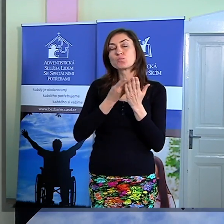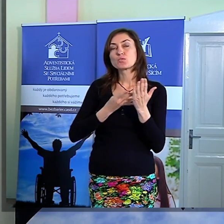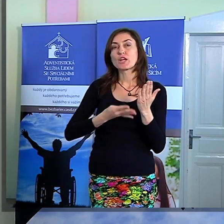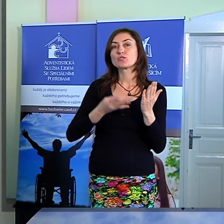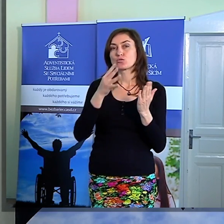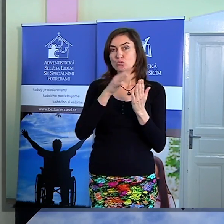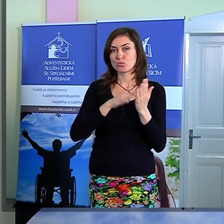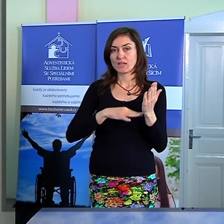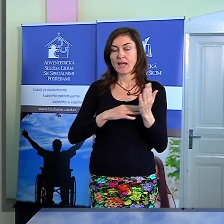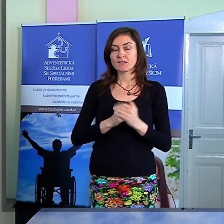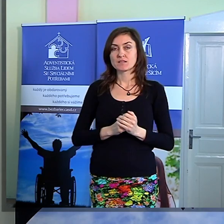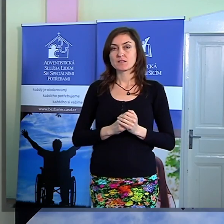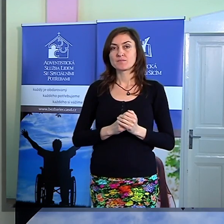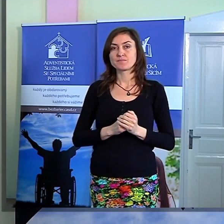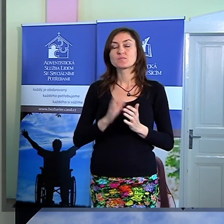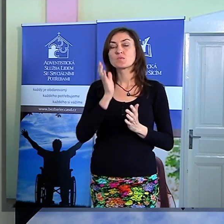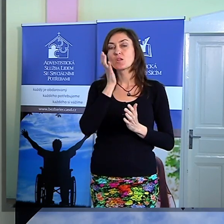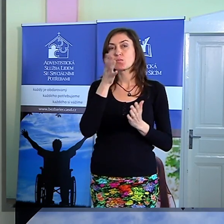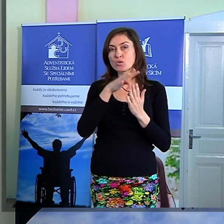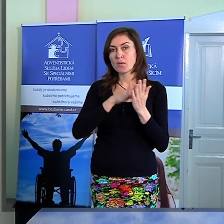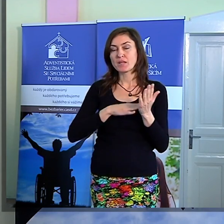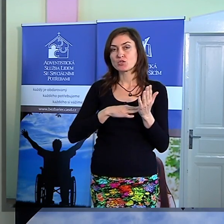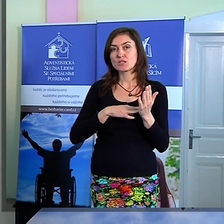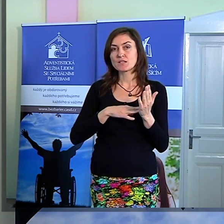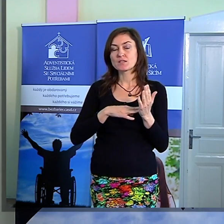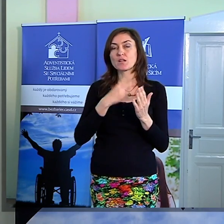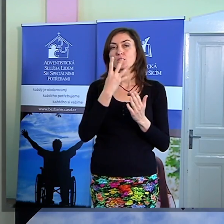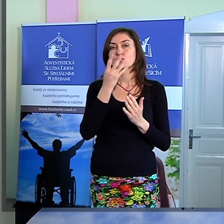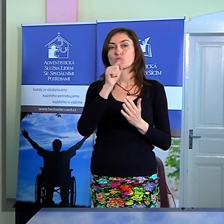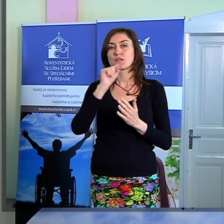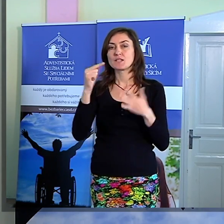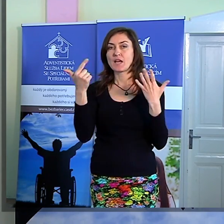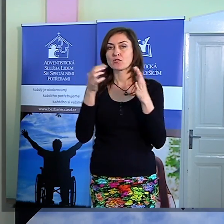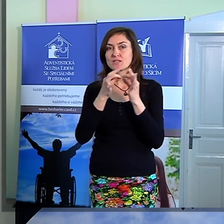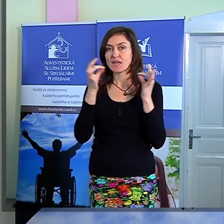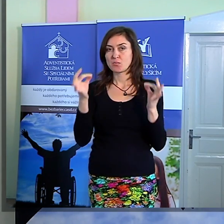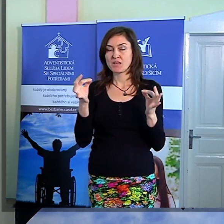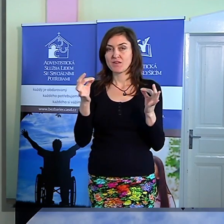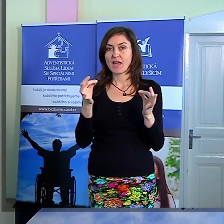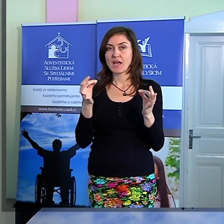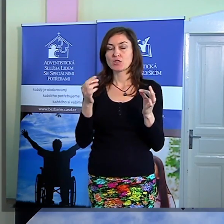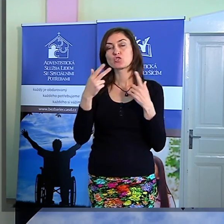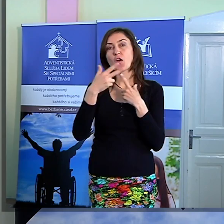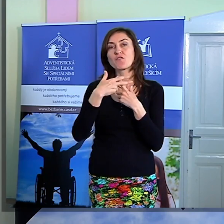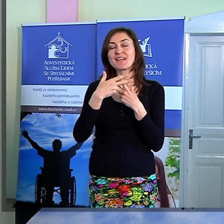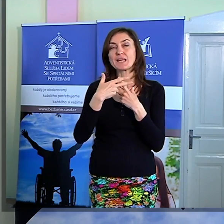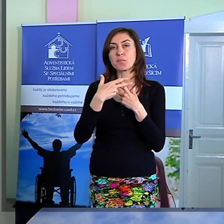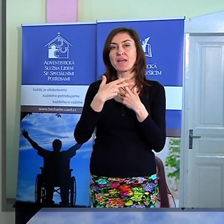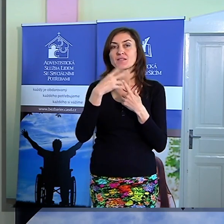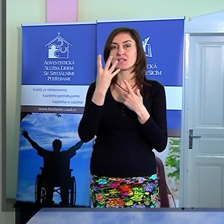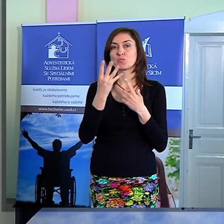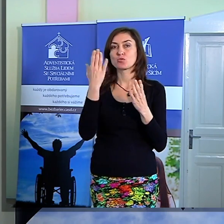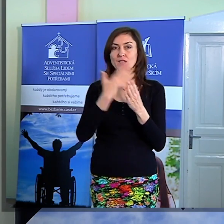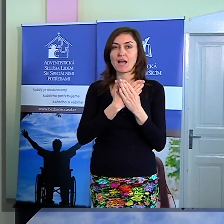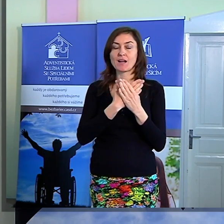A tam bychom četli čtvrtý až sedmý vérž. Filipenským čtvrtá kapitola,